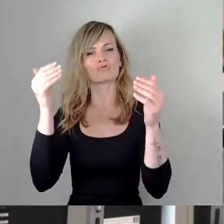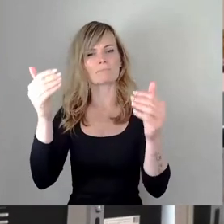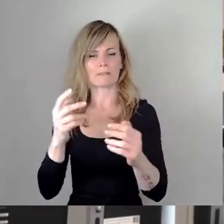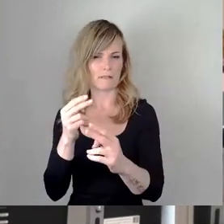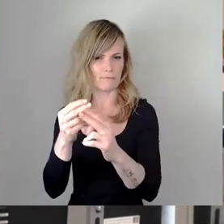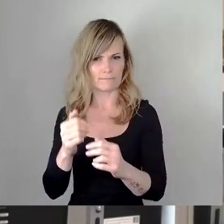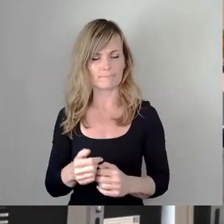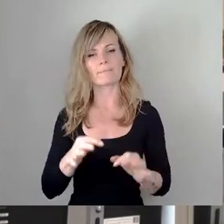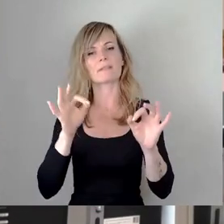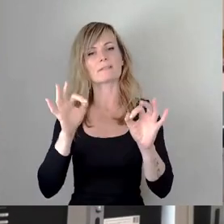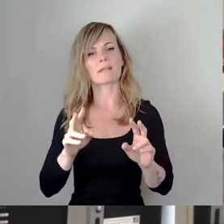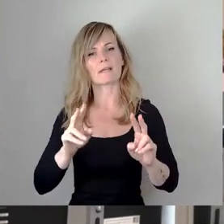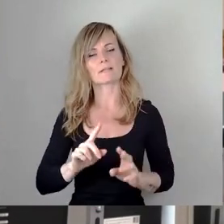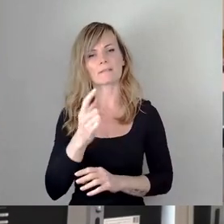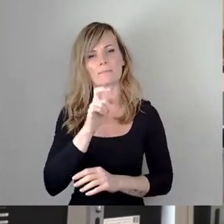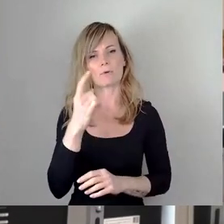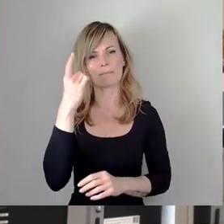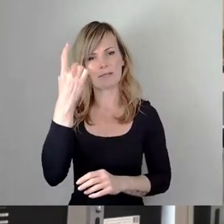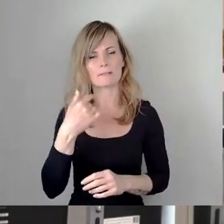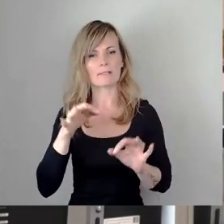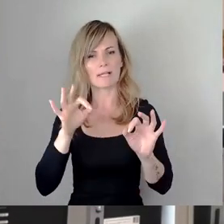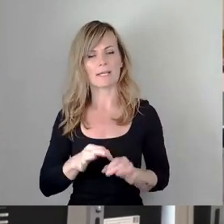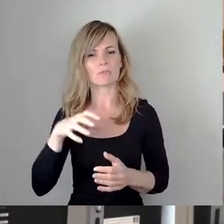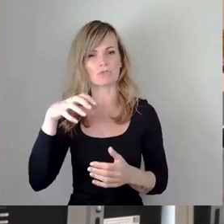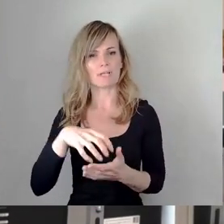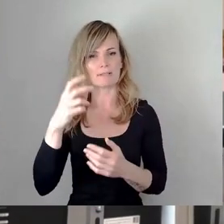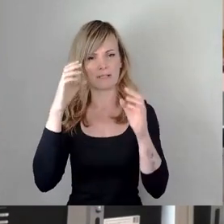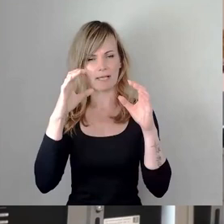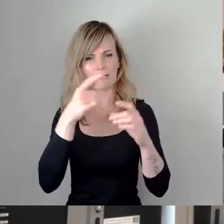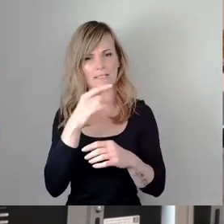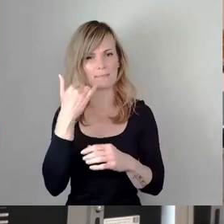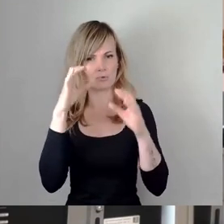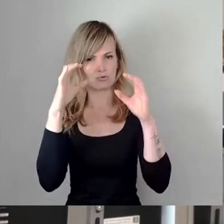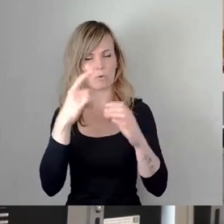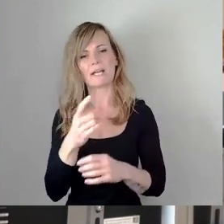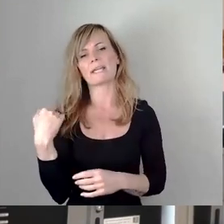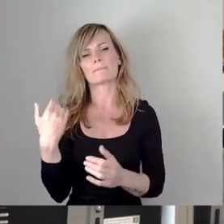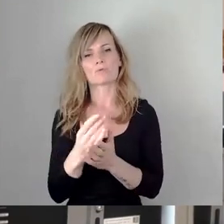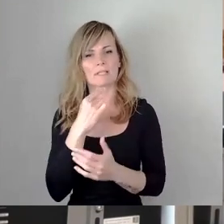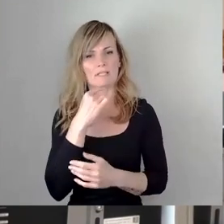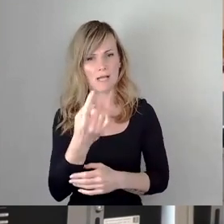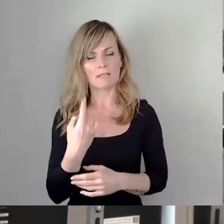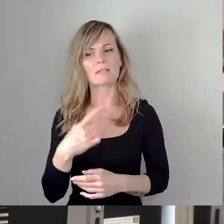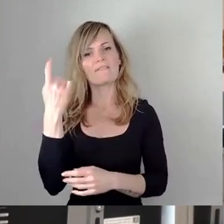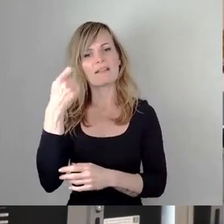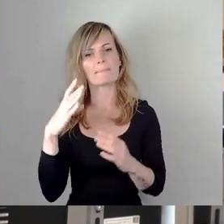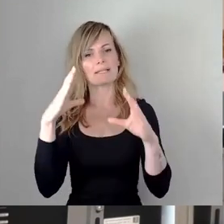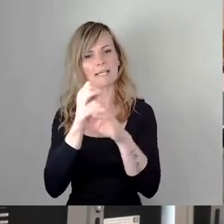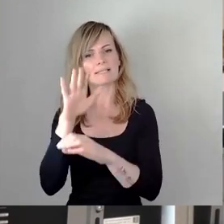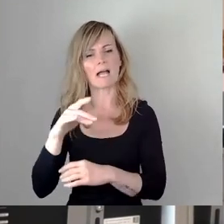geehrte Stadträte, liebe Zuschauer, Herr Kühner hat es ja bereits gesagt, die Filmlechte am Elbbruch sind ein wichtiges Event und ein